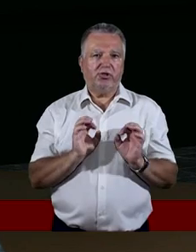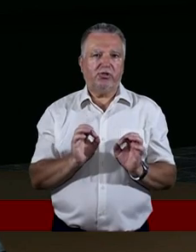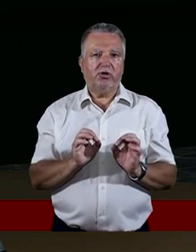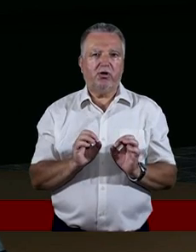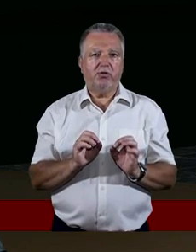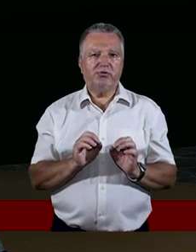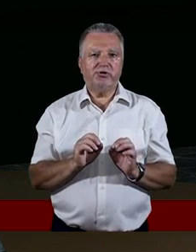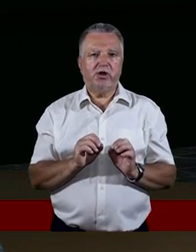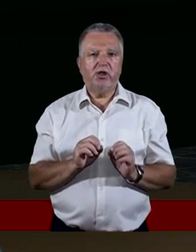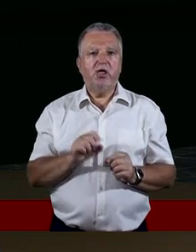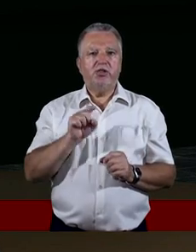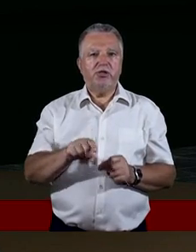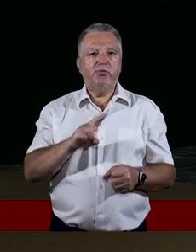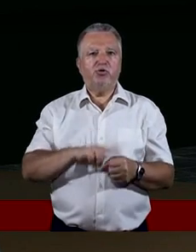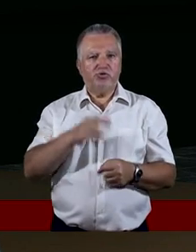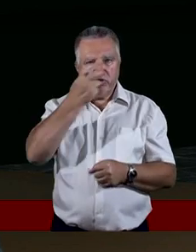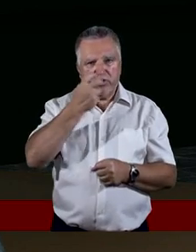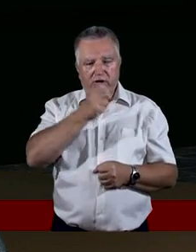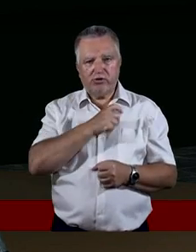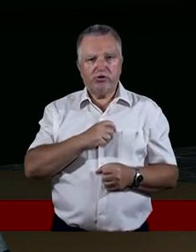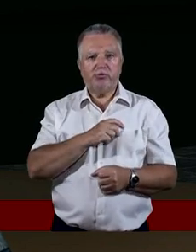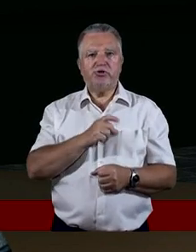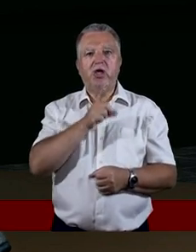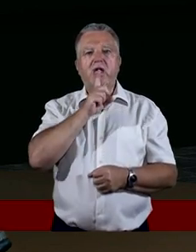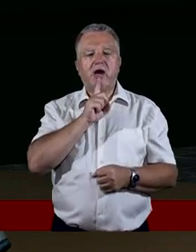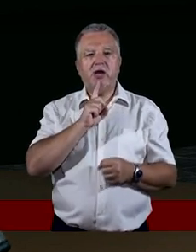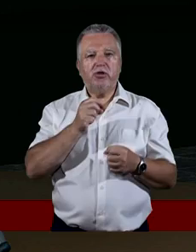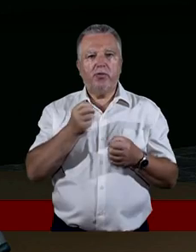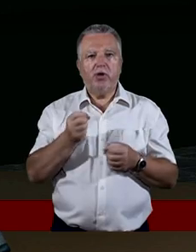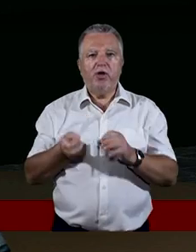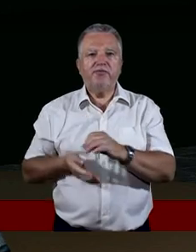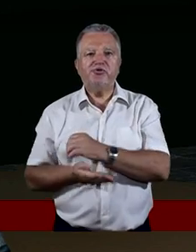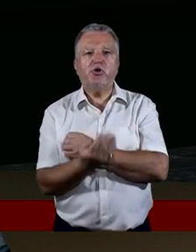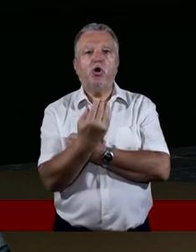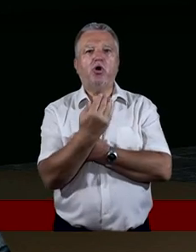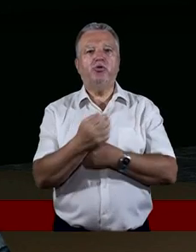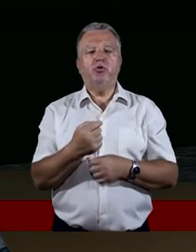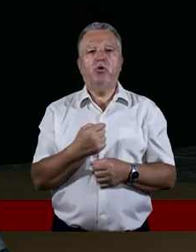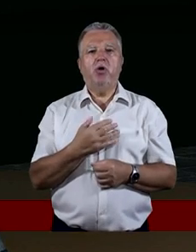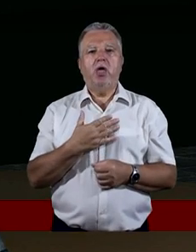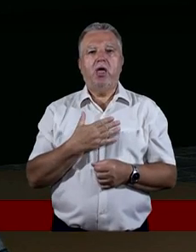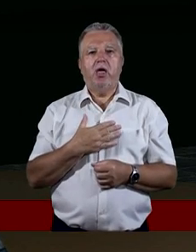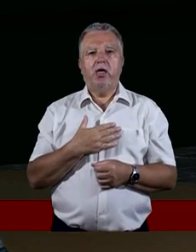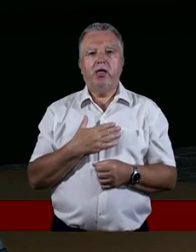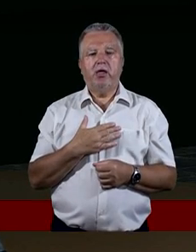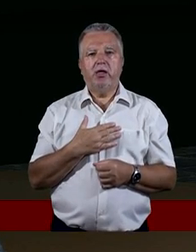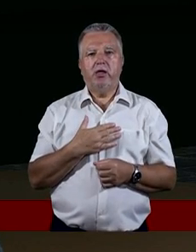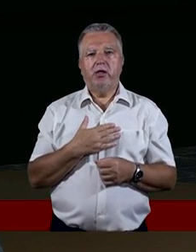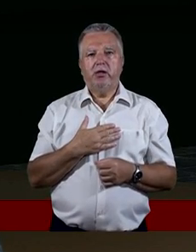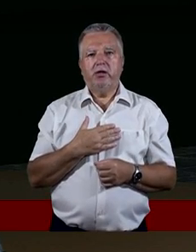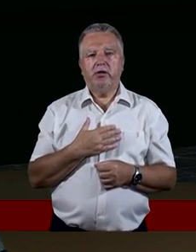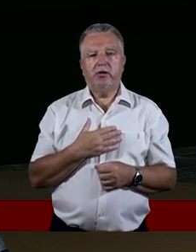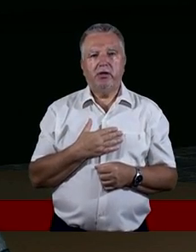kulturą wschodu, religiami wschodu. Mam koleżankę, która zajmuje się tarotem, stawianiem